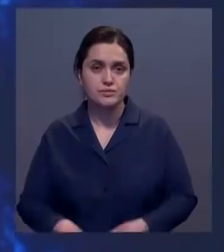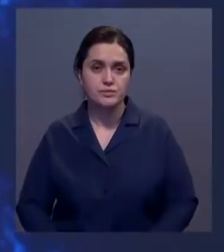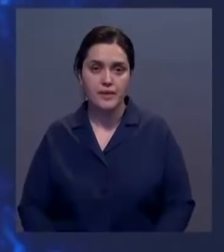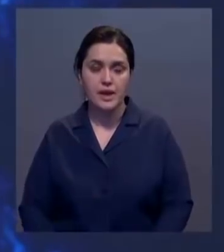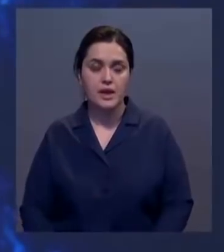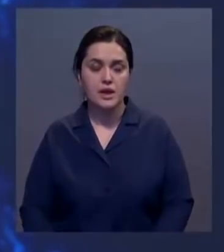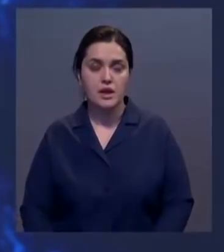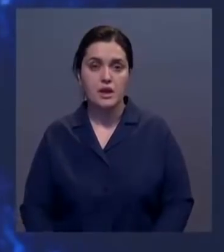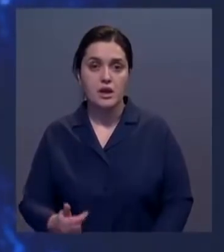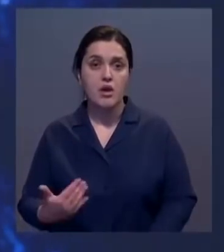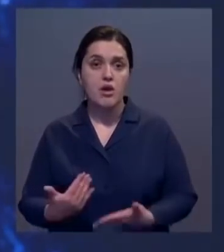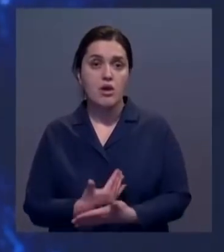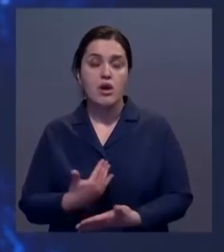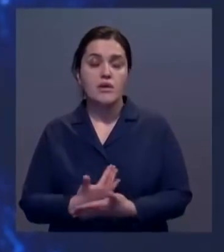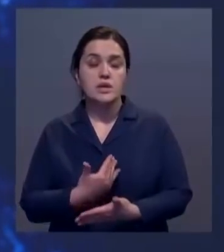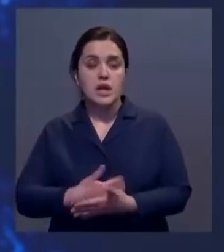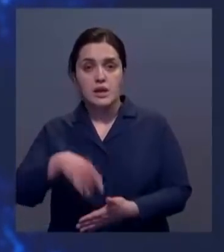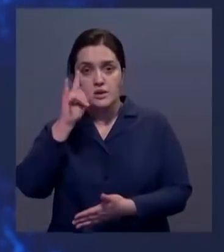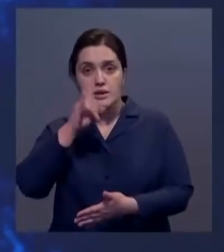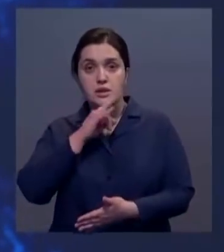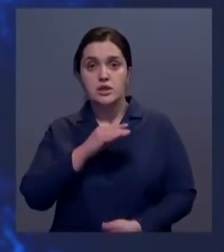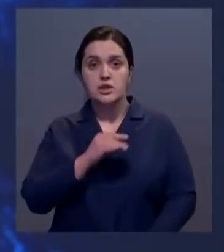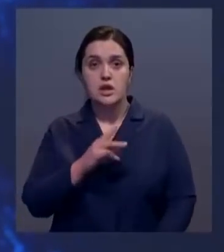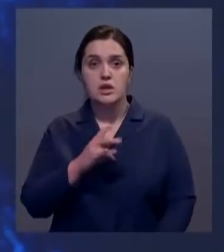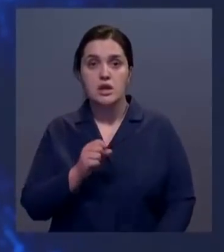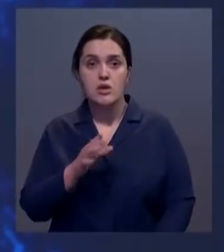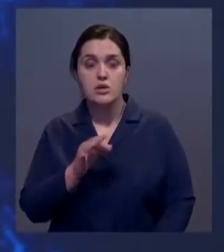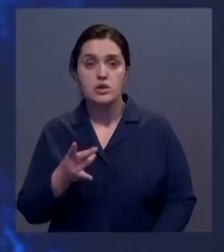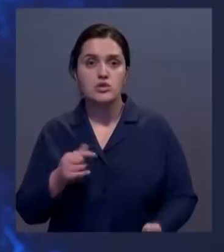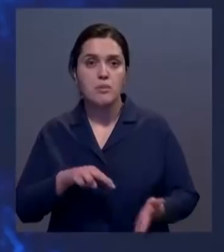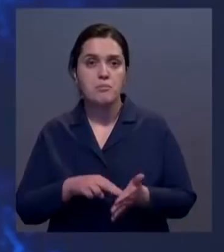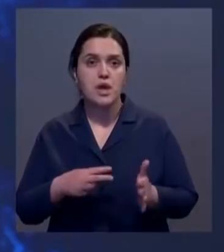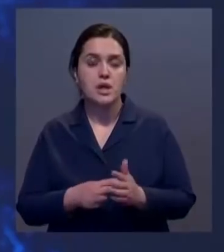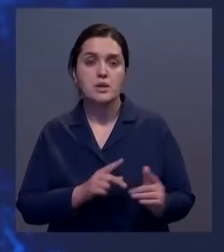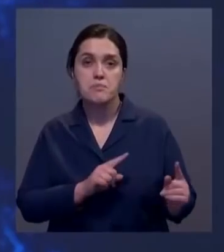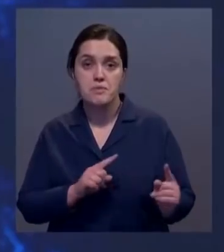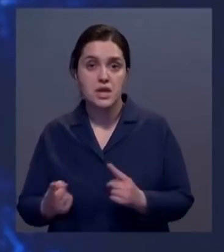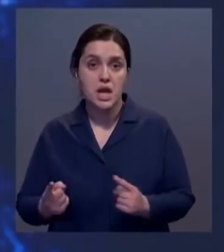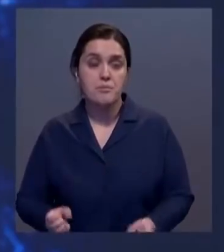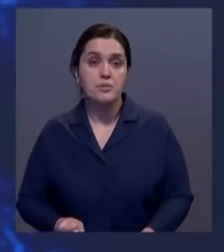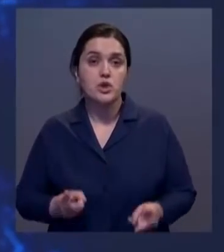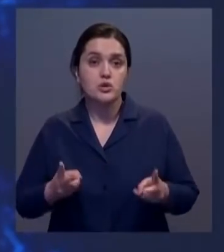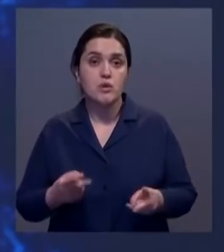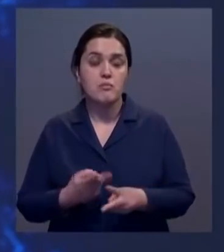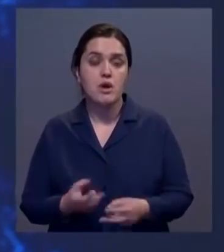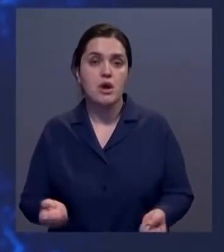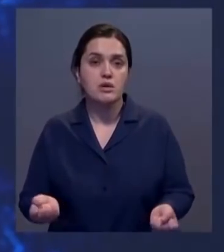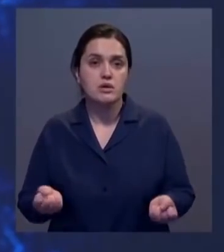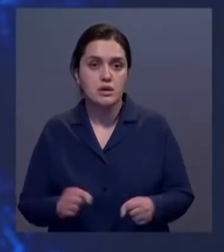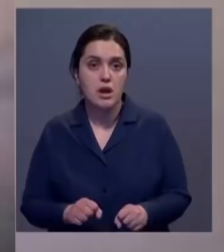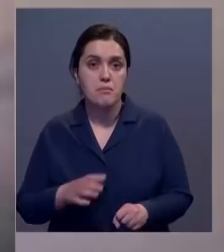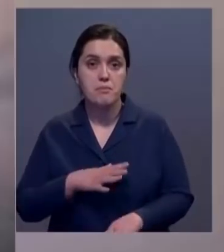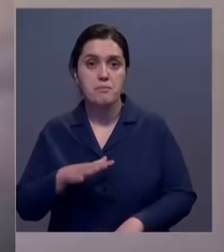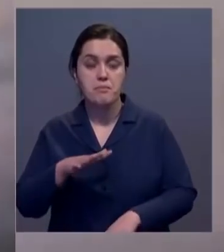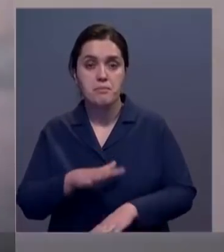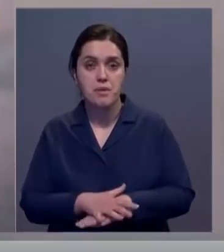И вновь о событиях в нашей стране. Жанаузене все еще действует план перехват на преступников, ограбивших инкассаторов рядом